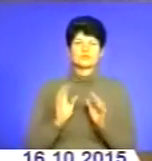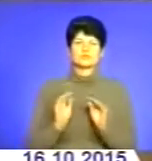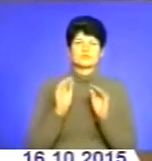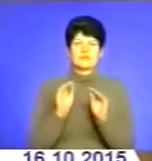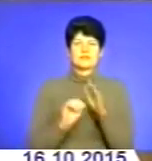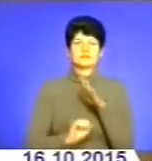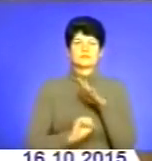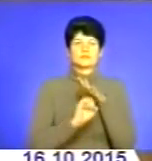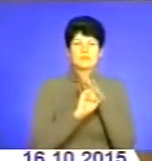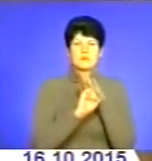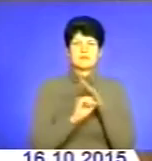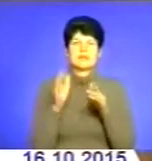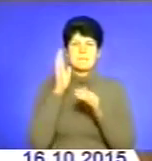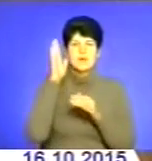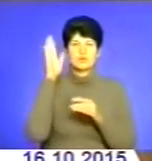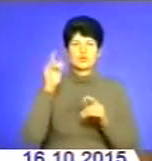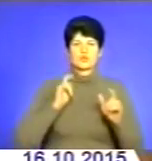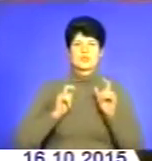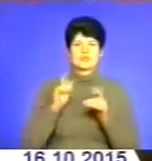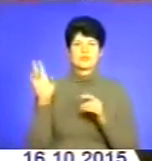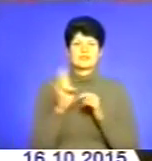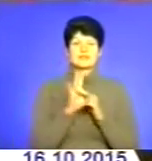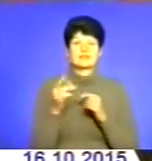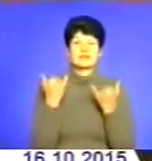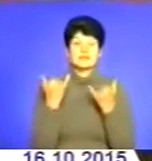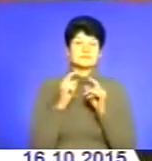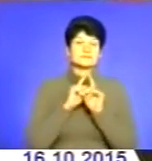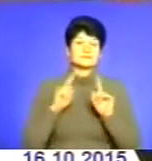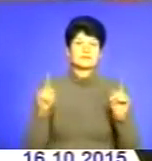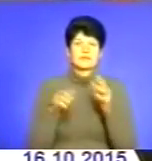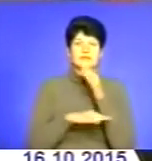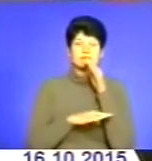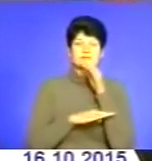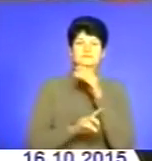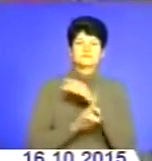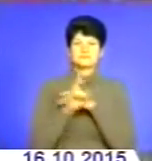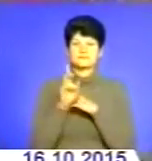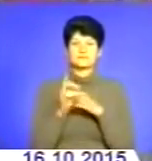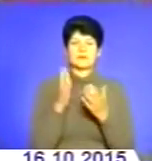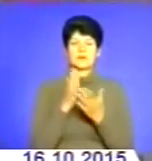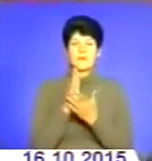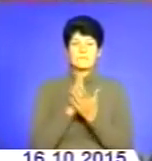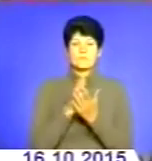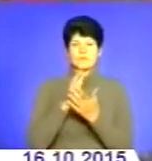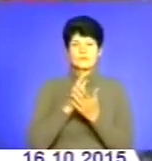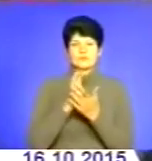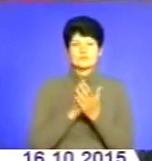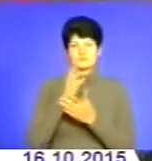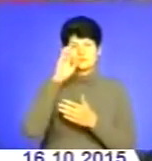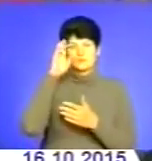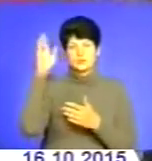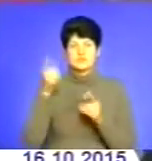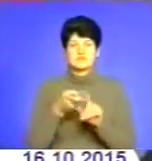майбутньої студентської церкви. Нині в унікальній дерев'яній святині вперше відбувається богослужіння з нагоди храмового